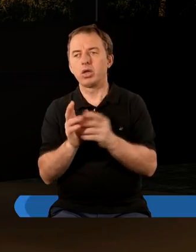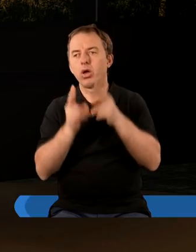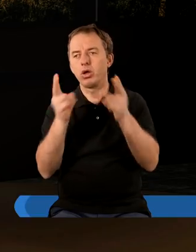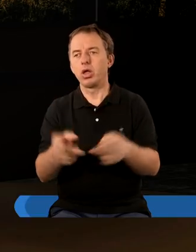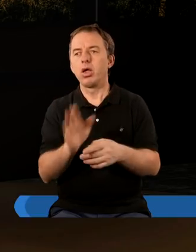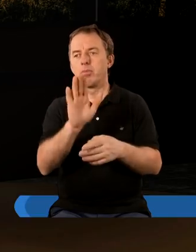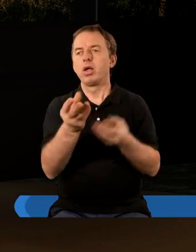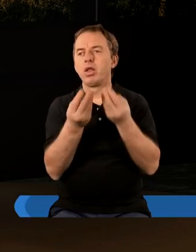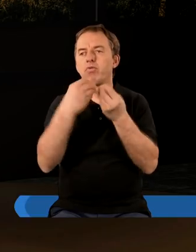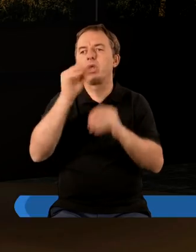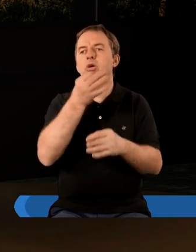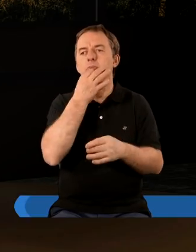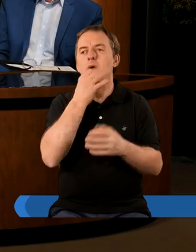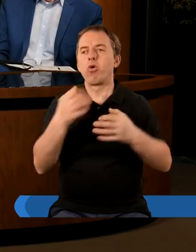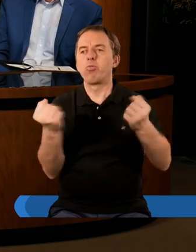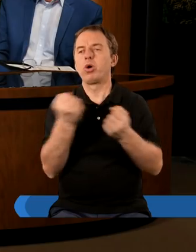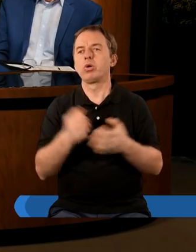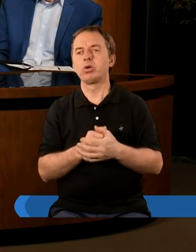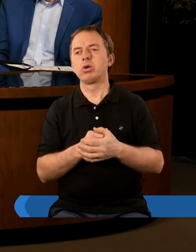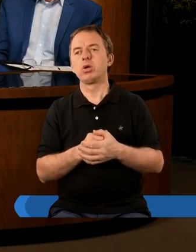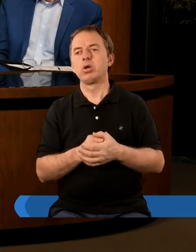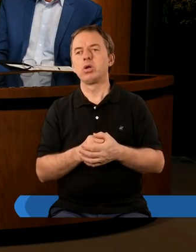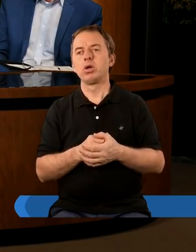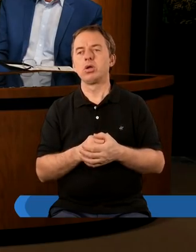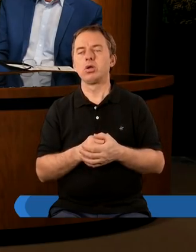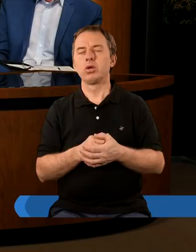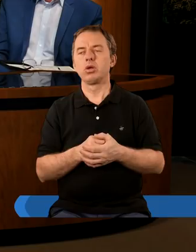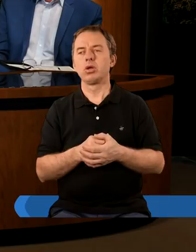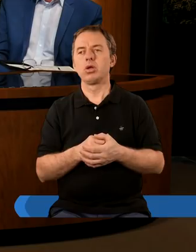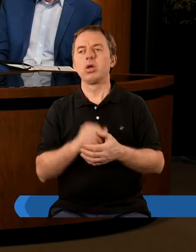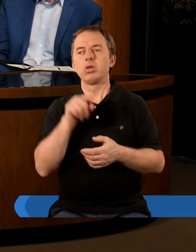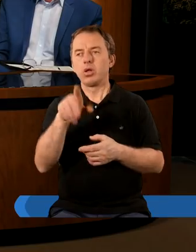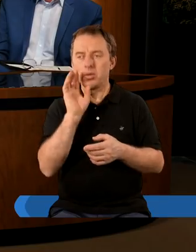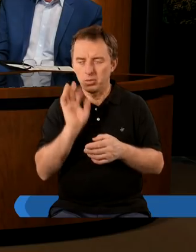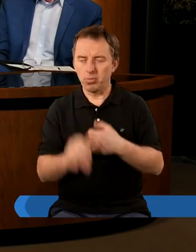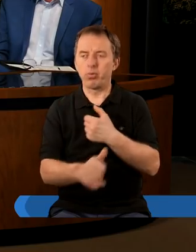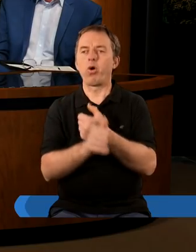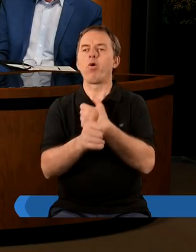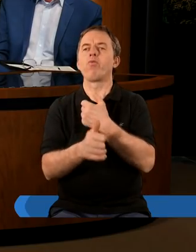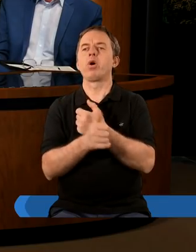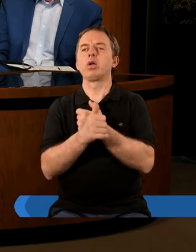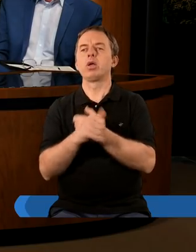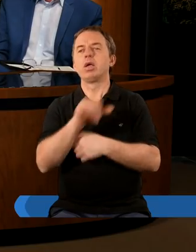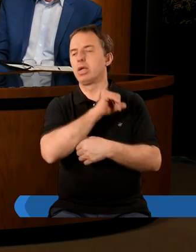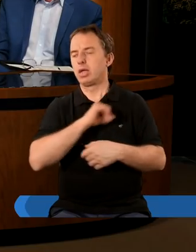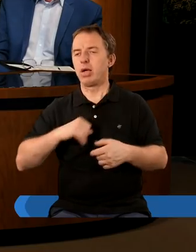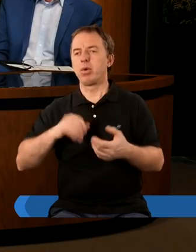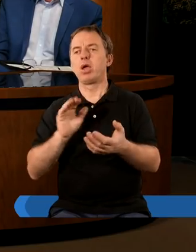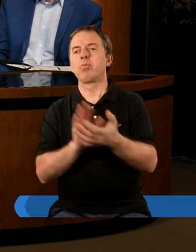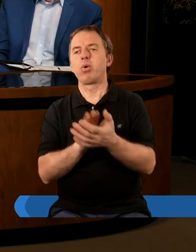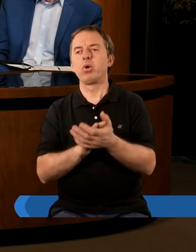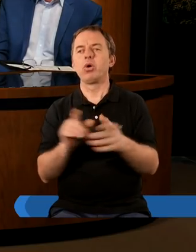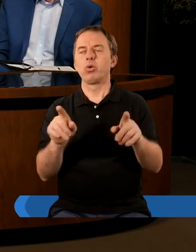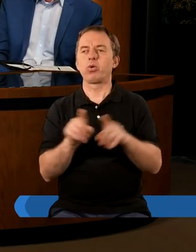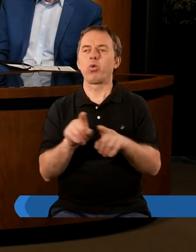określa ma niewielką moc nie tylko to jest na pewno tym powodem samej pochwały